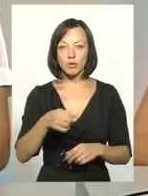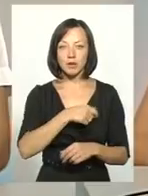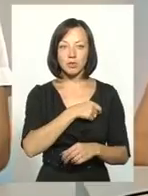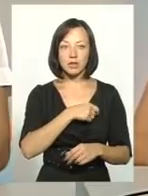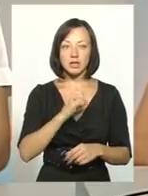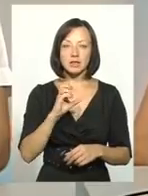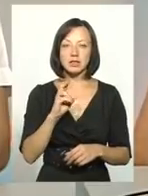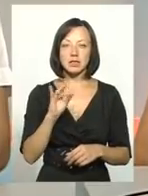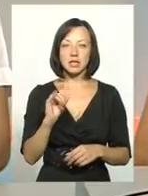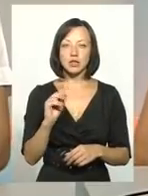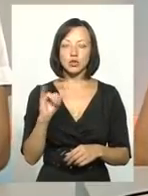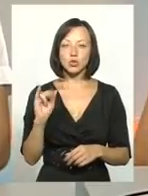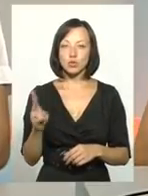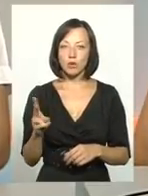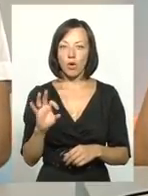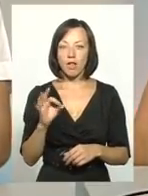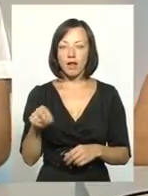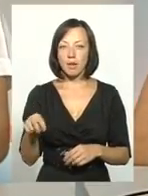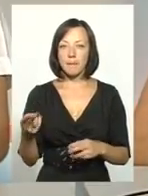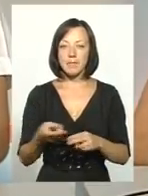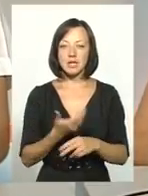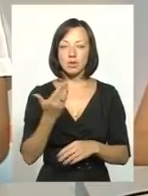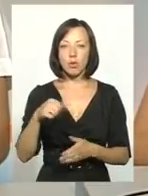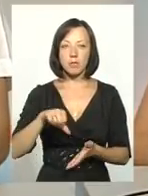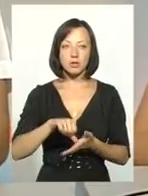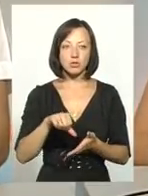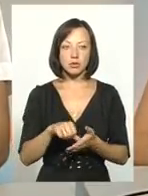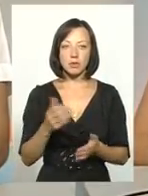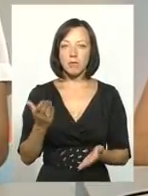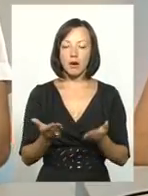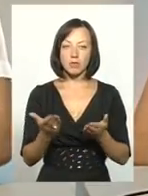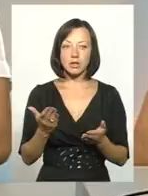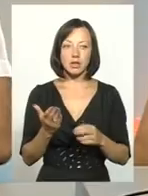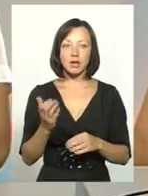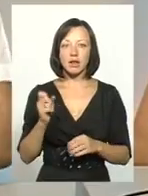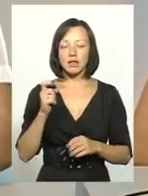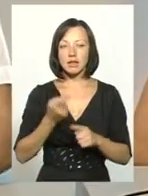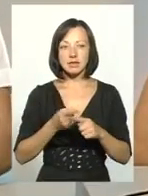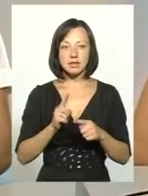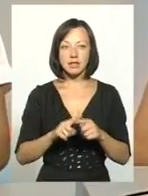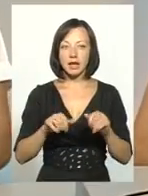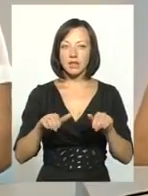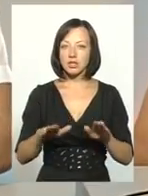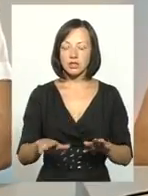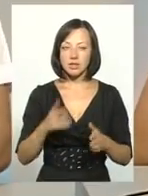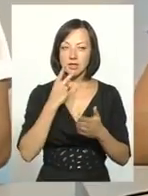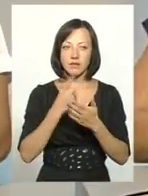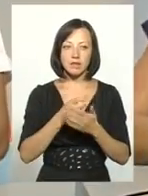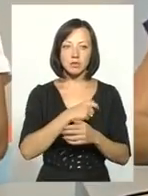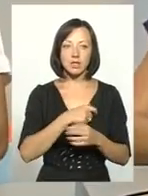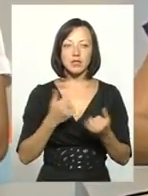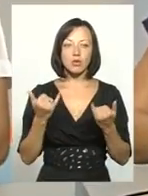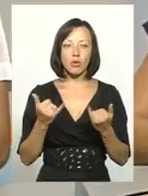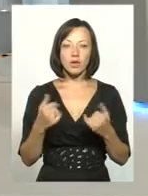Скринчуку Олегу Леонідувичу, тому що без його присутності, мабуть, і на це рішення не зважились би депутати. Тобто